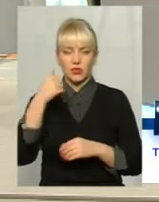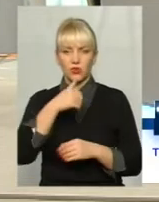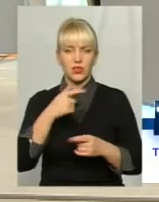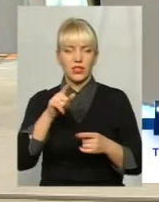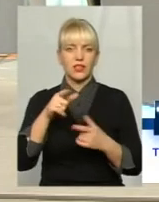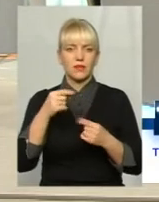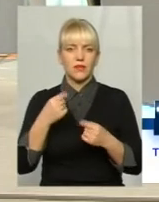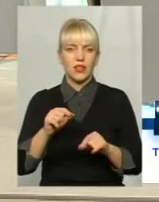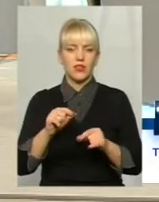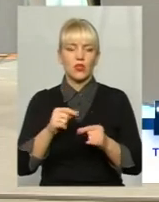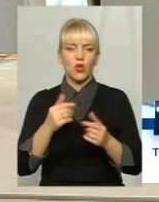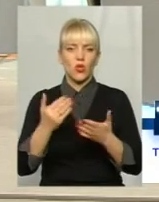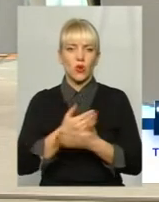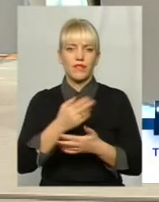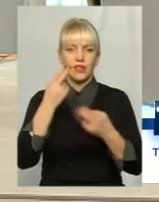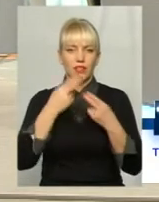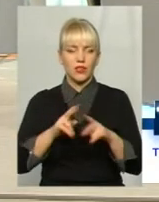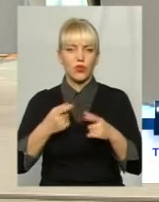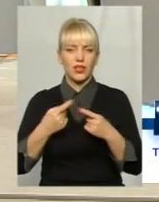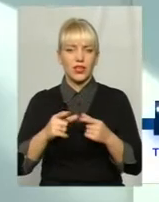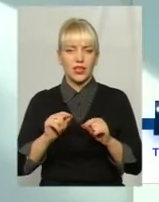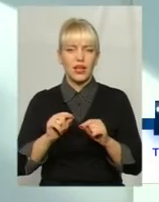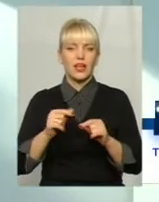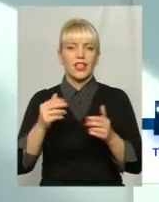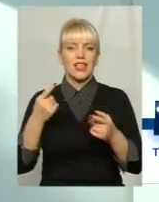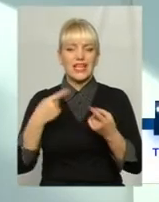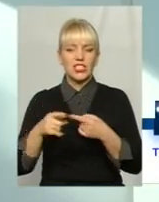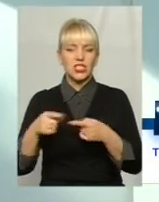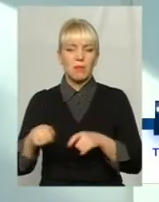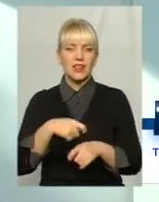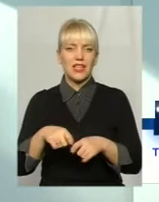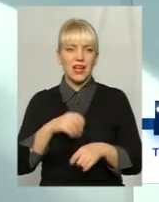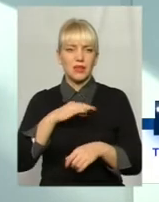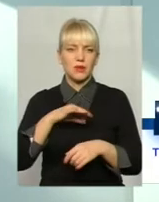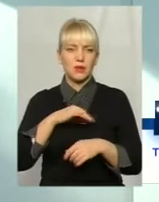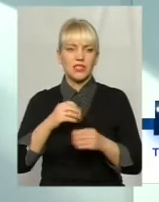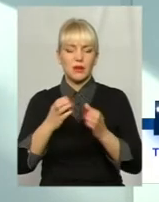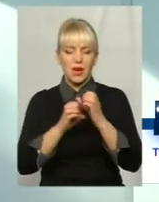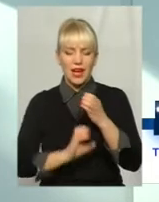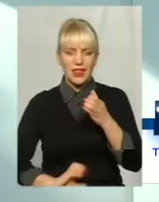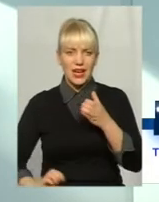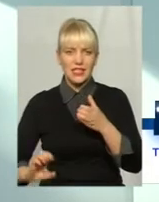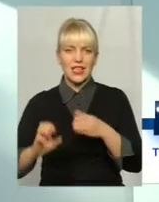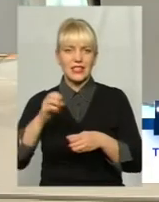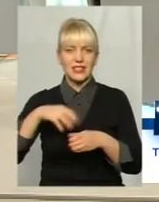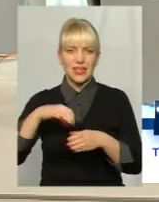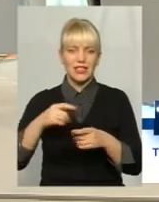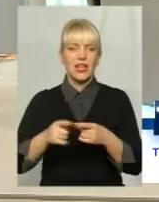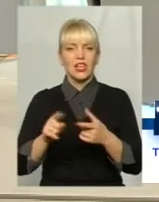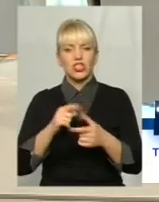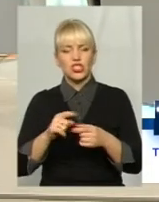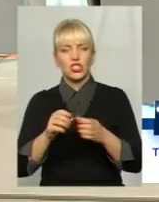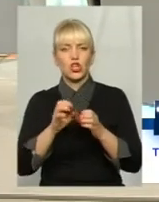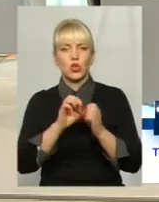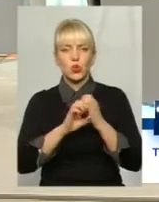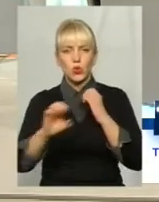технології, інші матеріали примінялись, там конвенсаційні труби, чи водопровідні труби. Ну, і, по суті, будинків, в які ще не